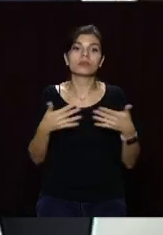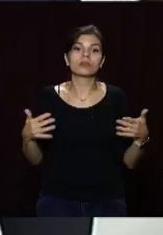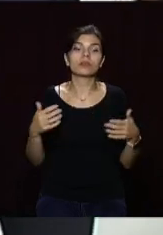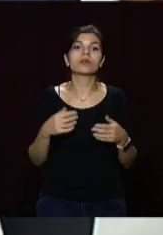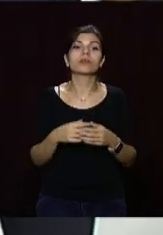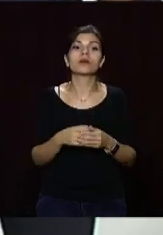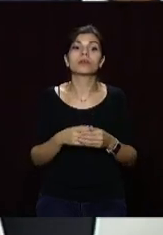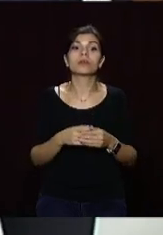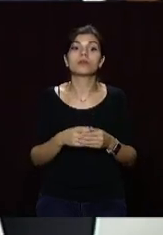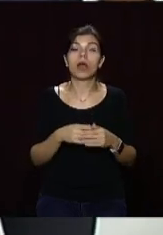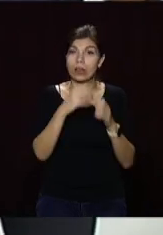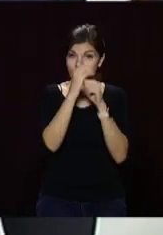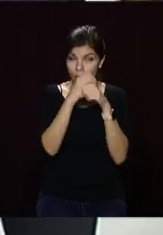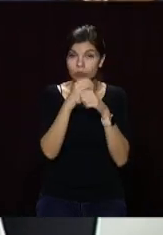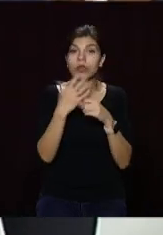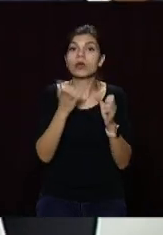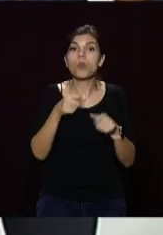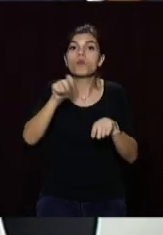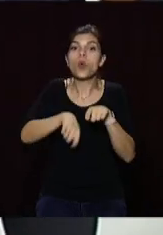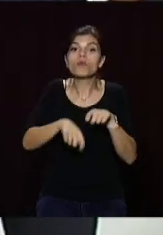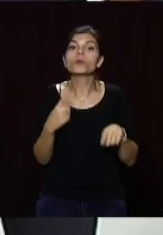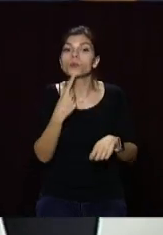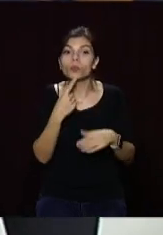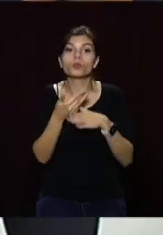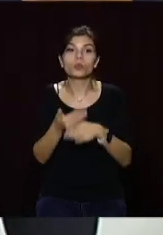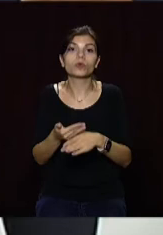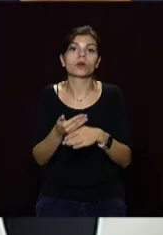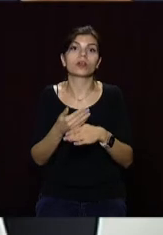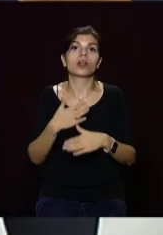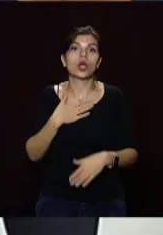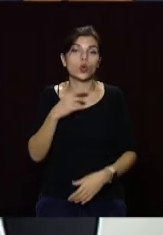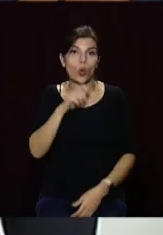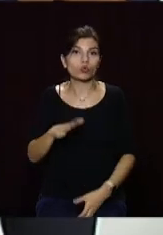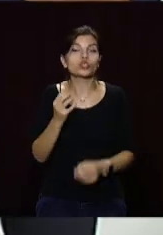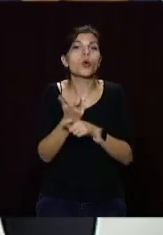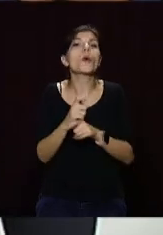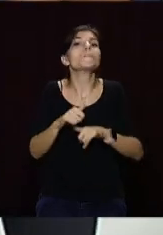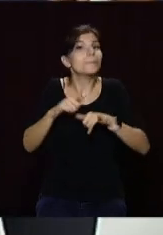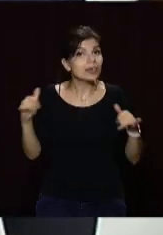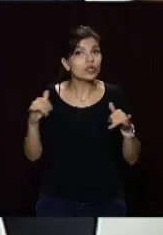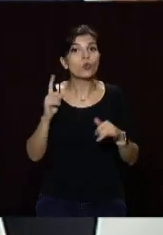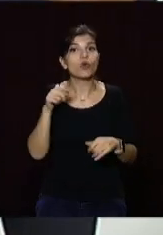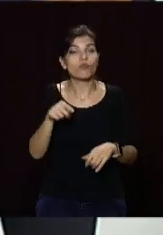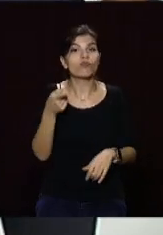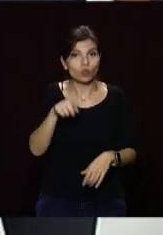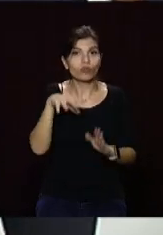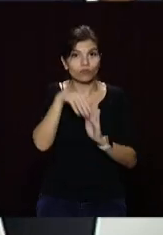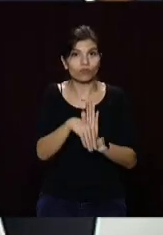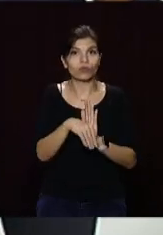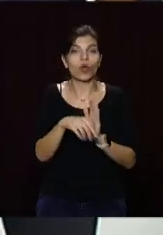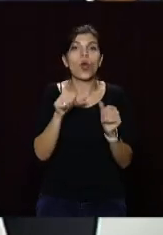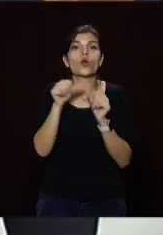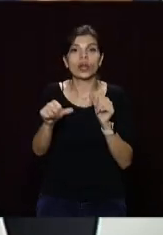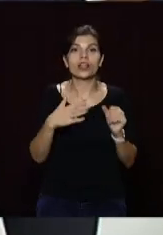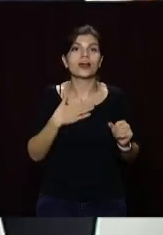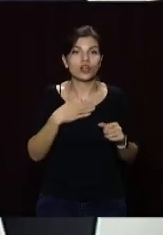які можуть тестувати методи МФАК, в нашій країні набагато більше, тому що вони в тому числі, окрім